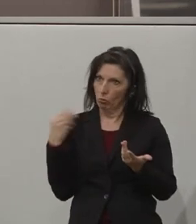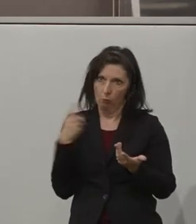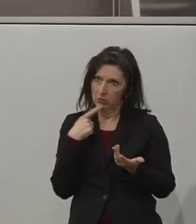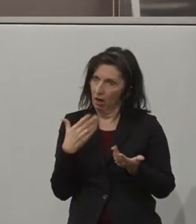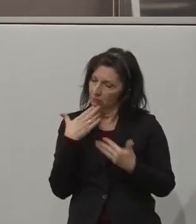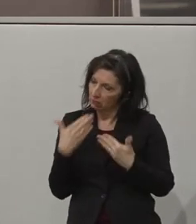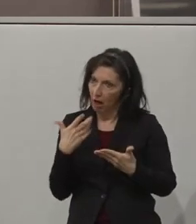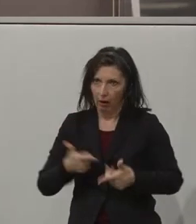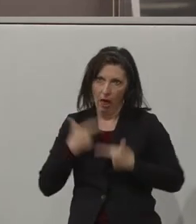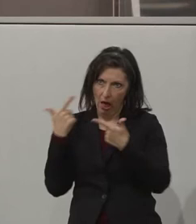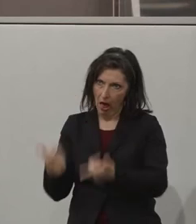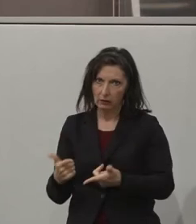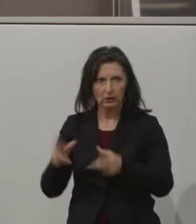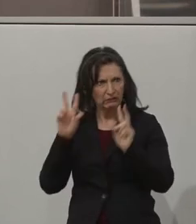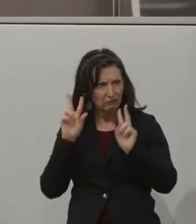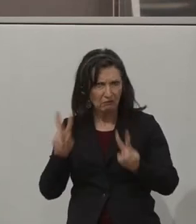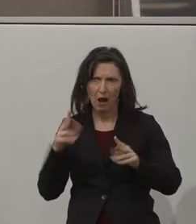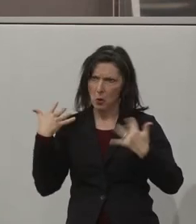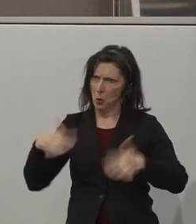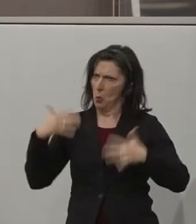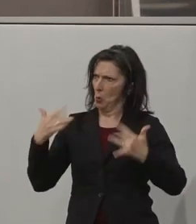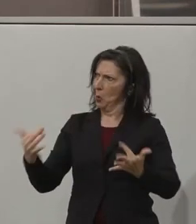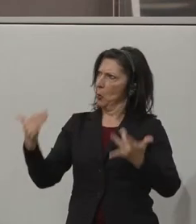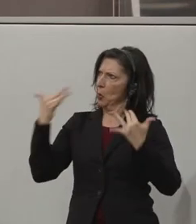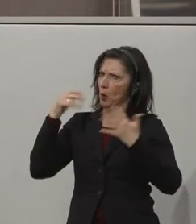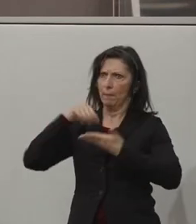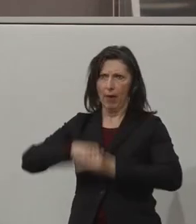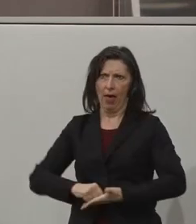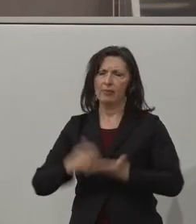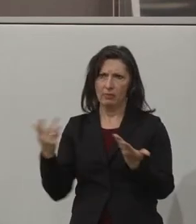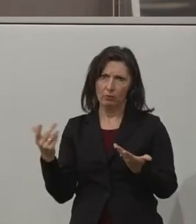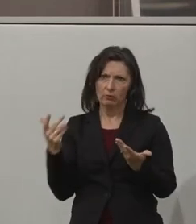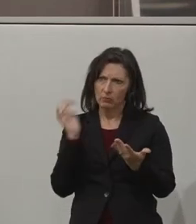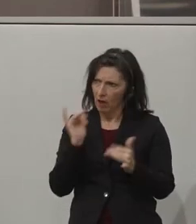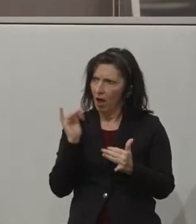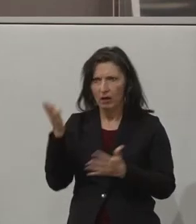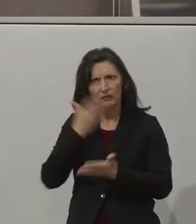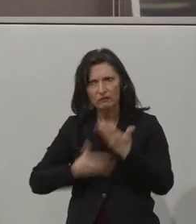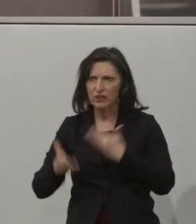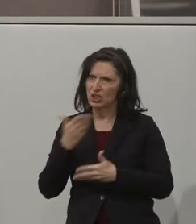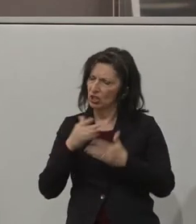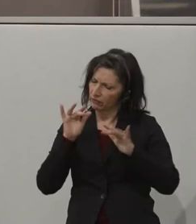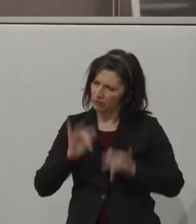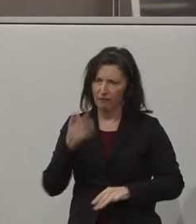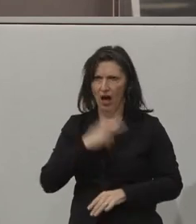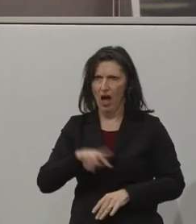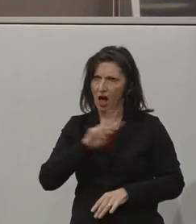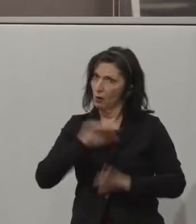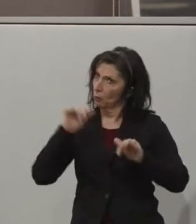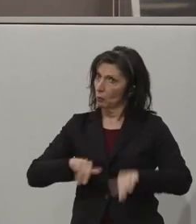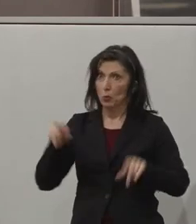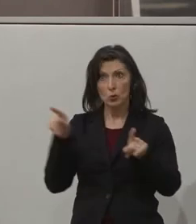für die Einladung sagen, weil es wirklich beeindruckend ist. Und es liegt in der Verantwortung der Wirtschaft, da auch einen Beitrag zu leisten.